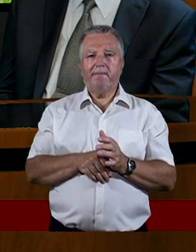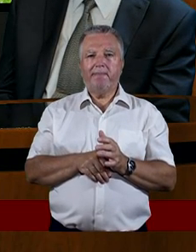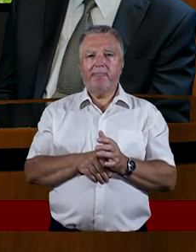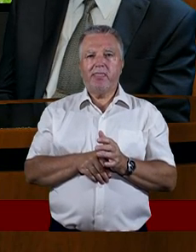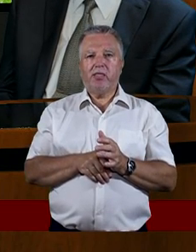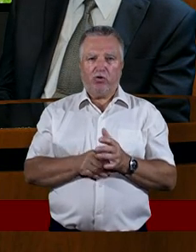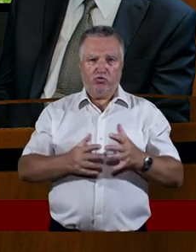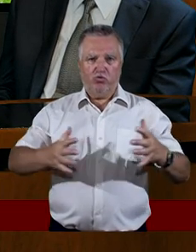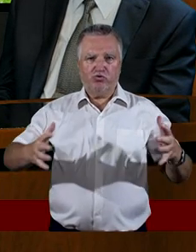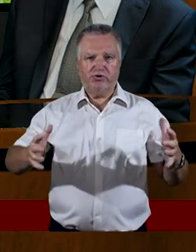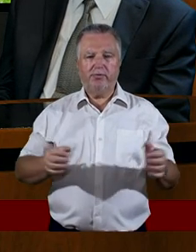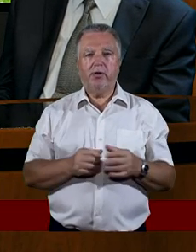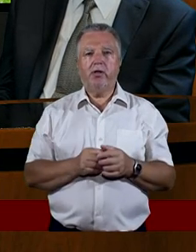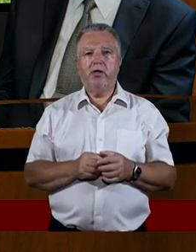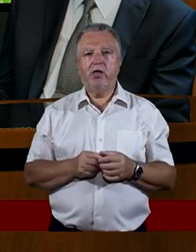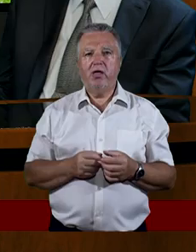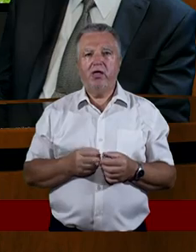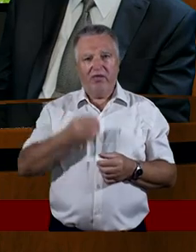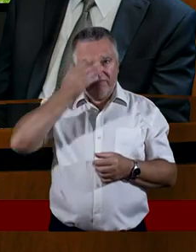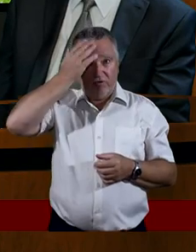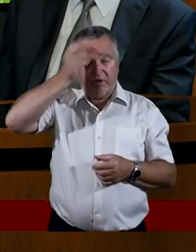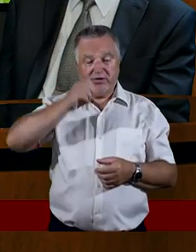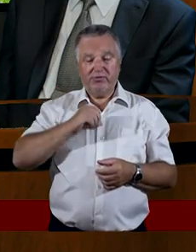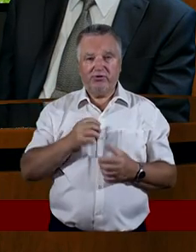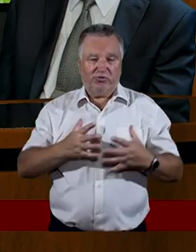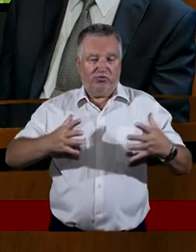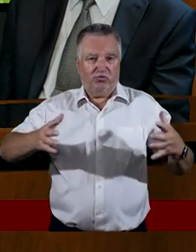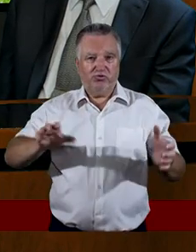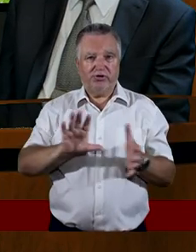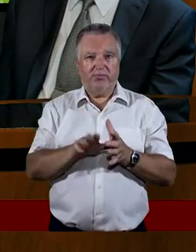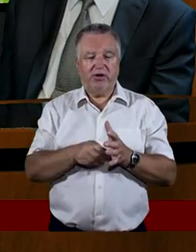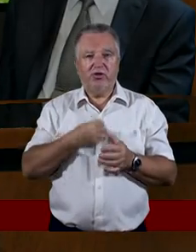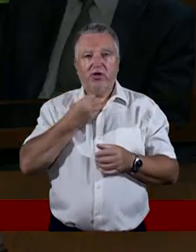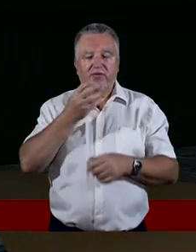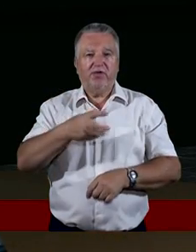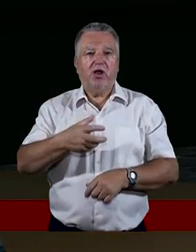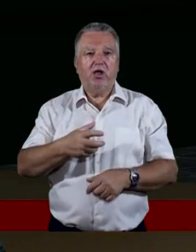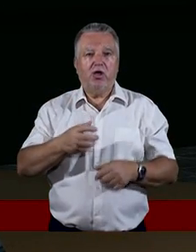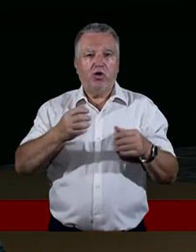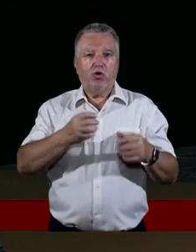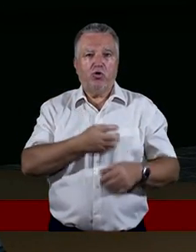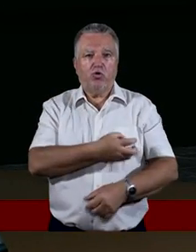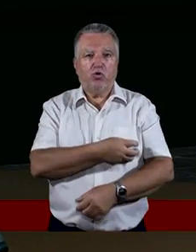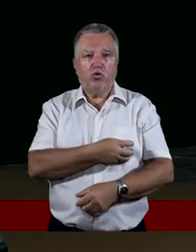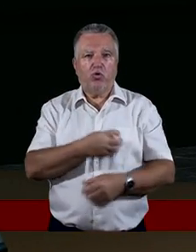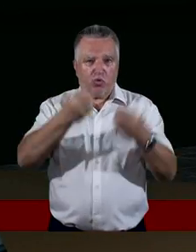powiedziałabym teraz wielokulturowym. Wyobraźmy sobie taki Nowy Jork. Jest wiele kultur, wiele religii,